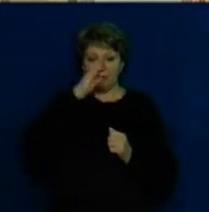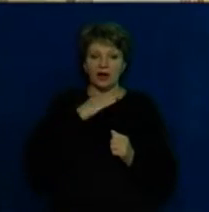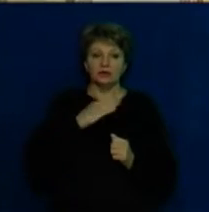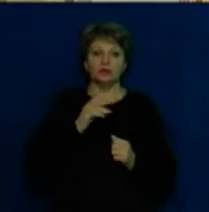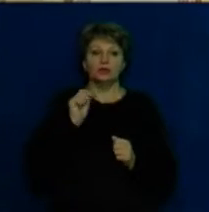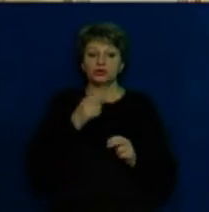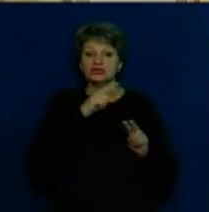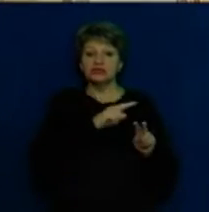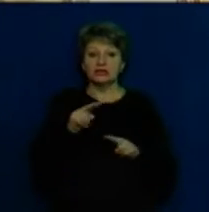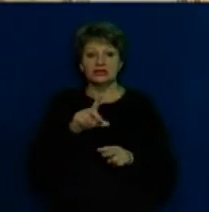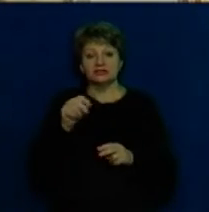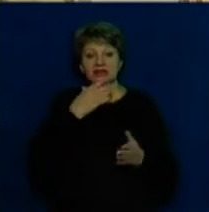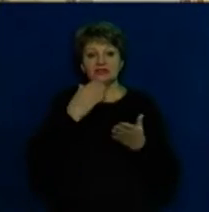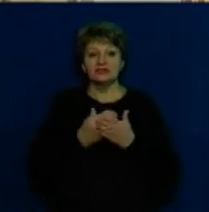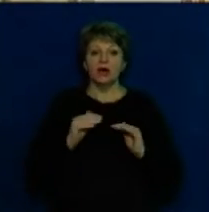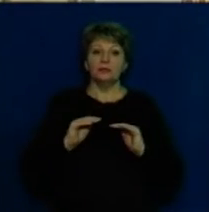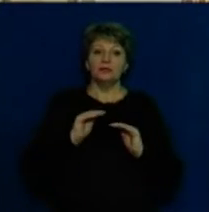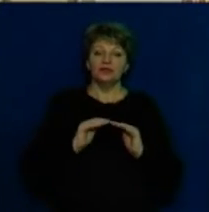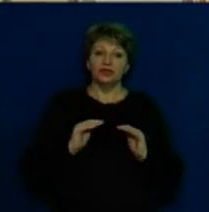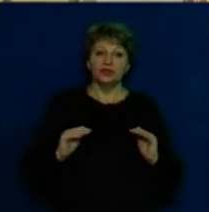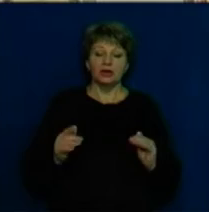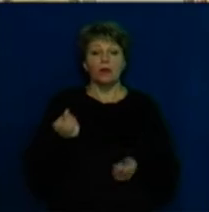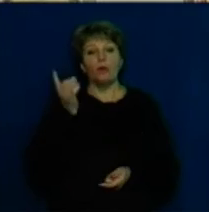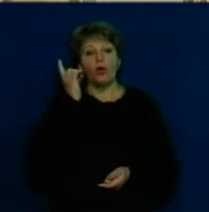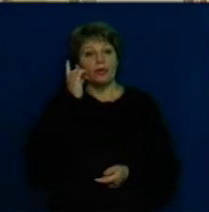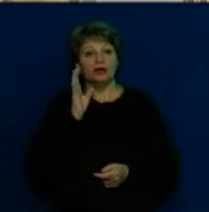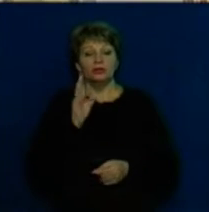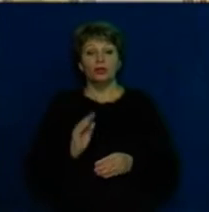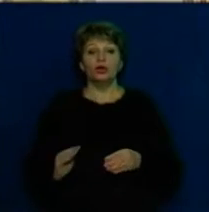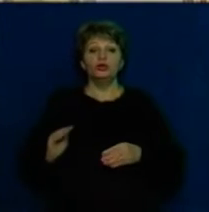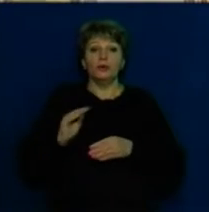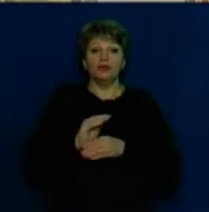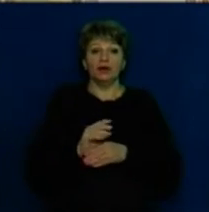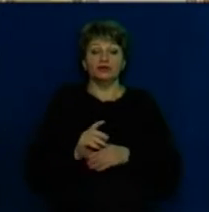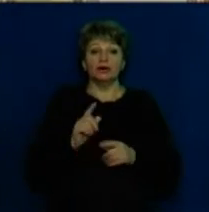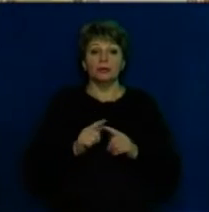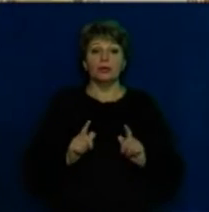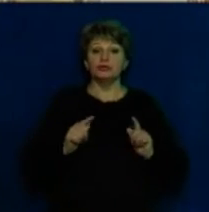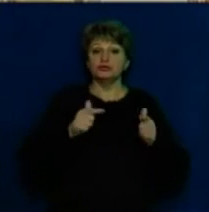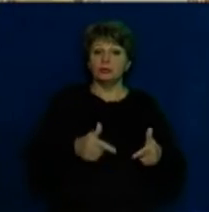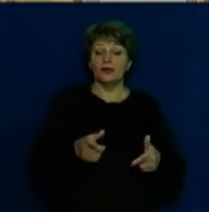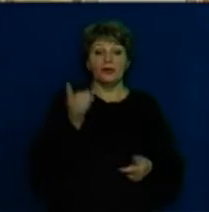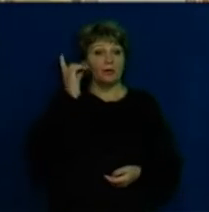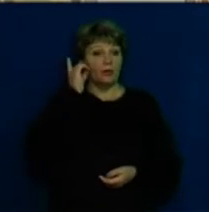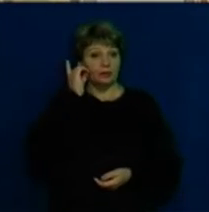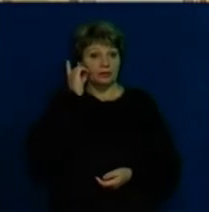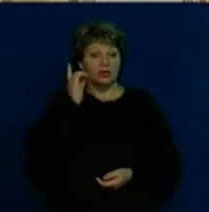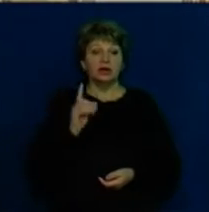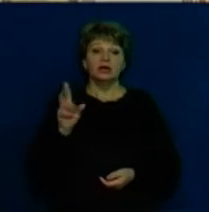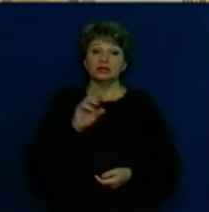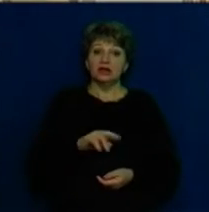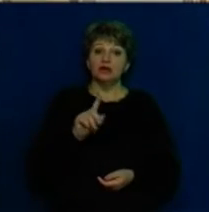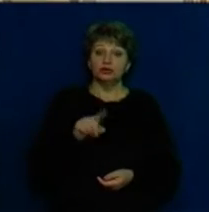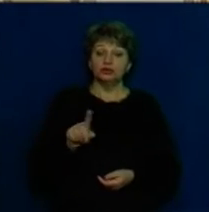виключно за своєю дитиною. Там йому чи буде на мобільний додаток приходити оцінка, чи на мобільний телефон, для того, щоб